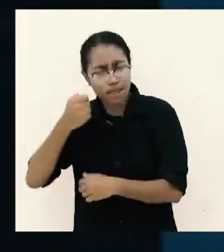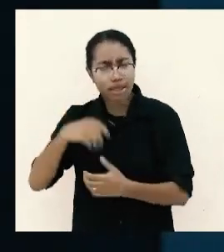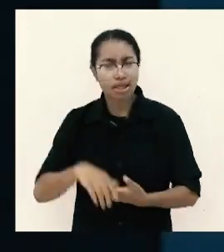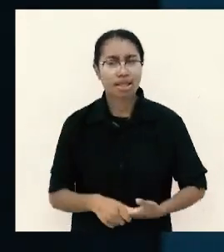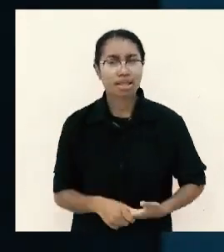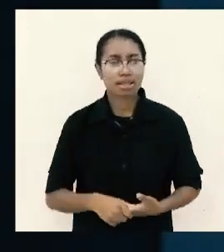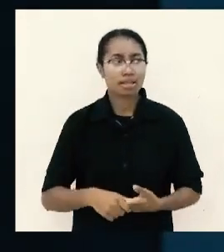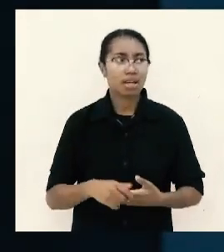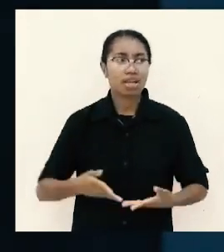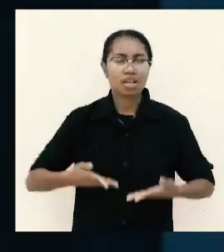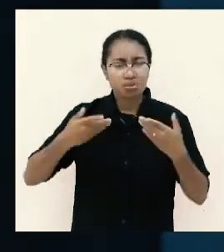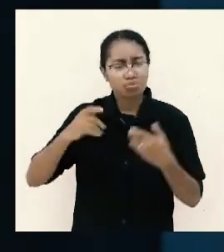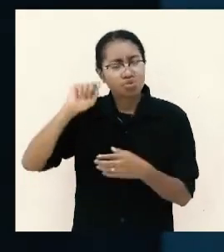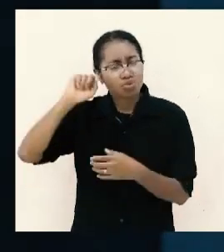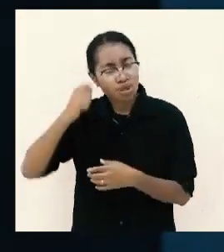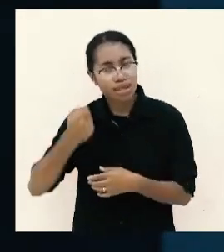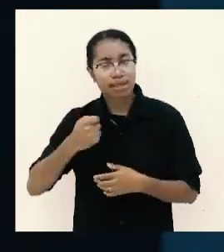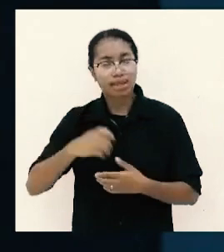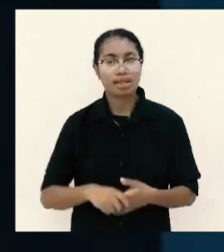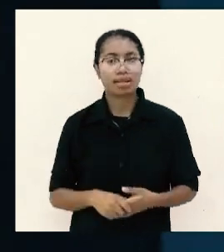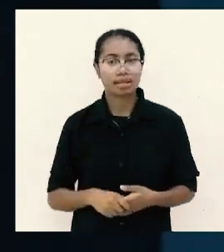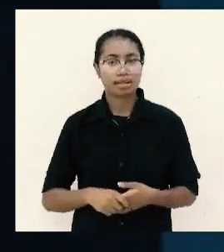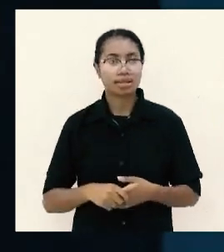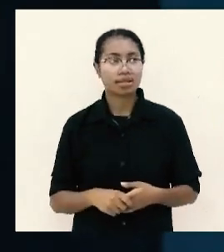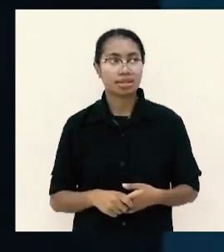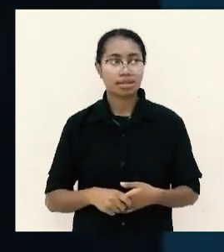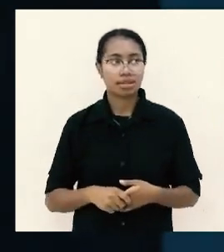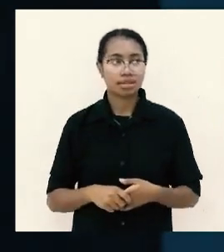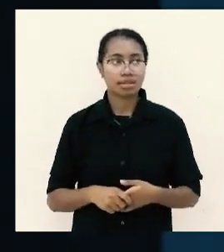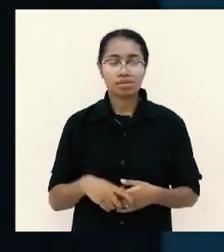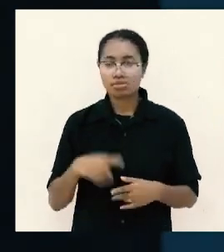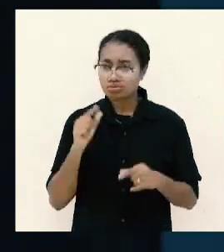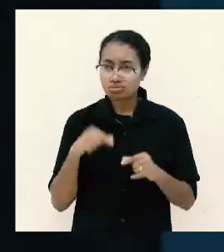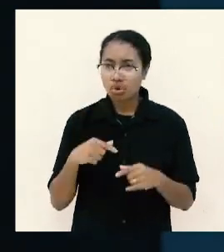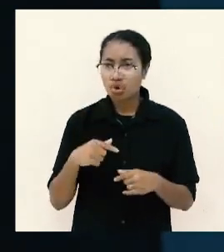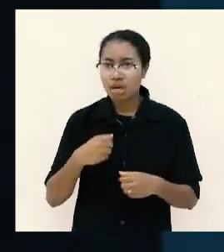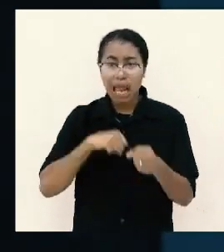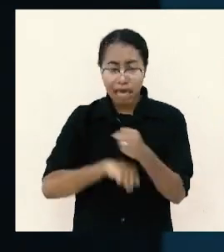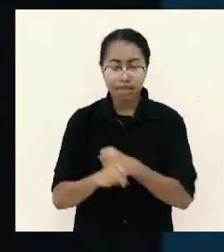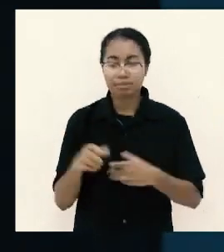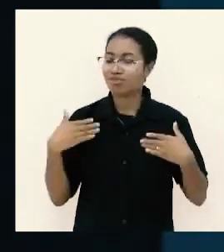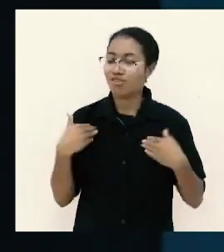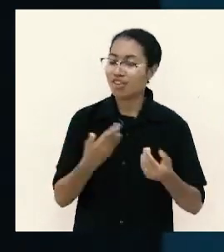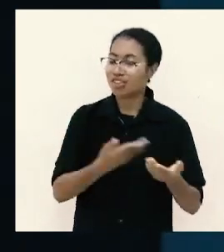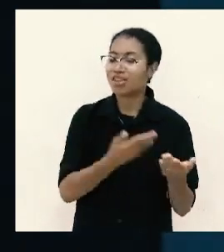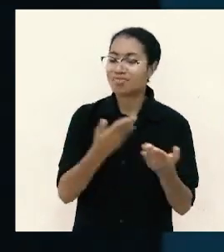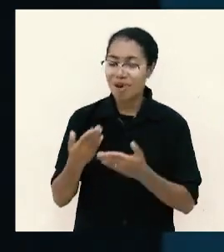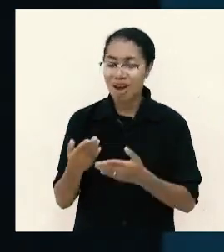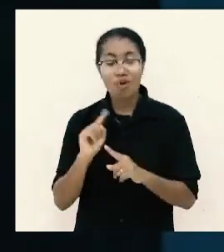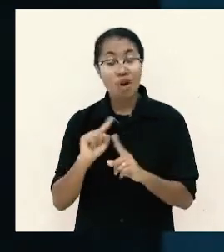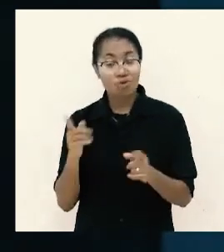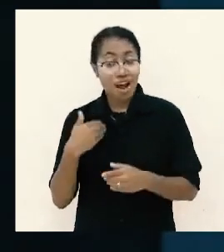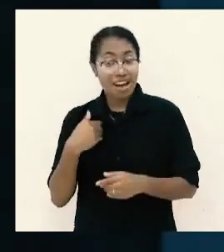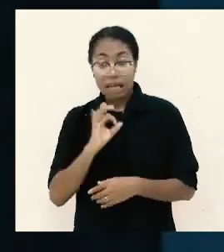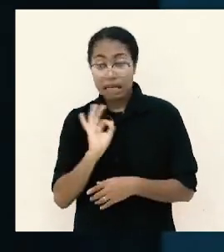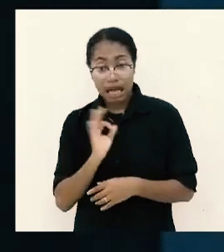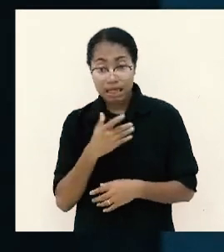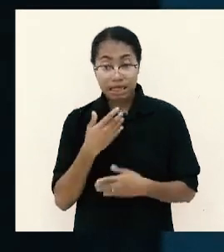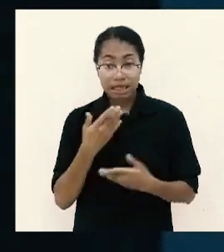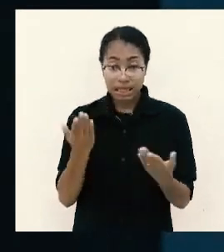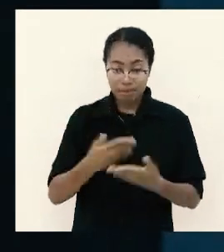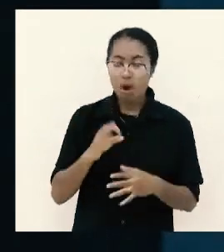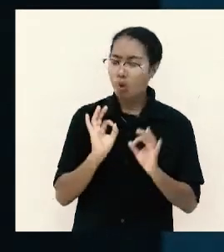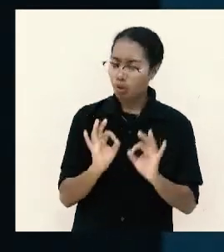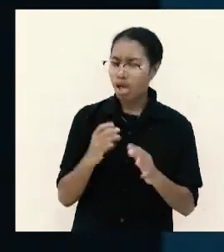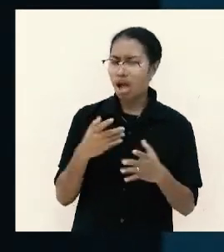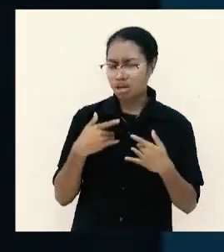hidup susah orang ini kalau hidup begitu dia lahir begitu dia bisa terima walaupun ada yang tidak terima tapi ada yang terima oke